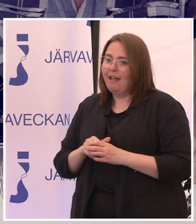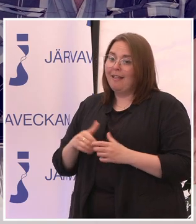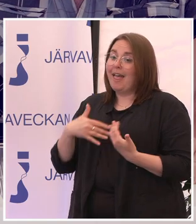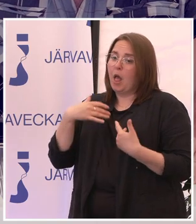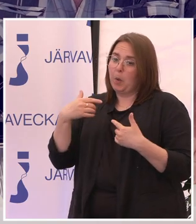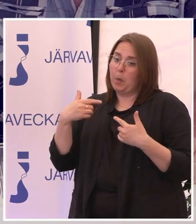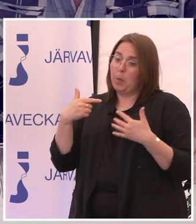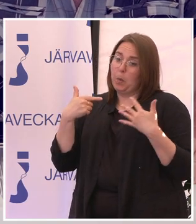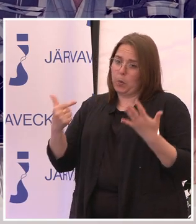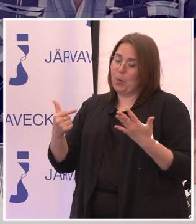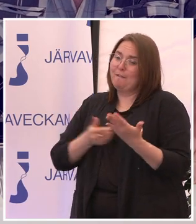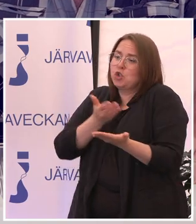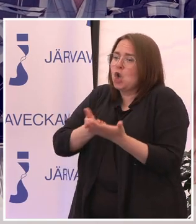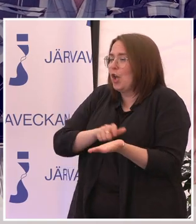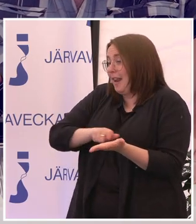förslag i rapporten.